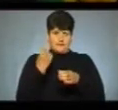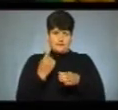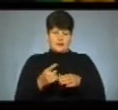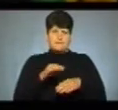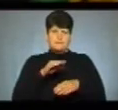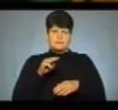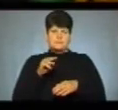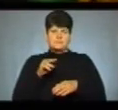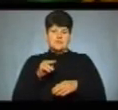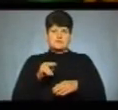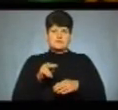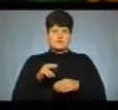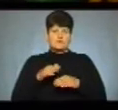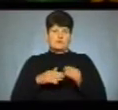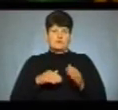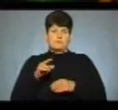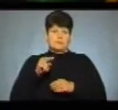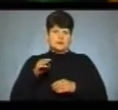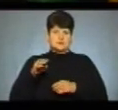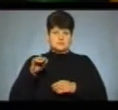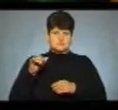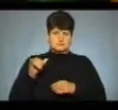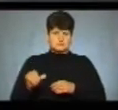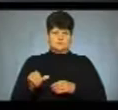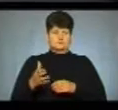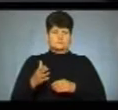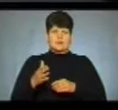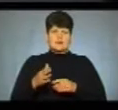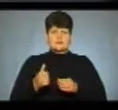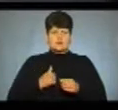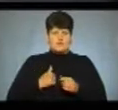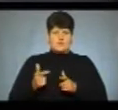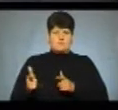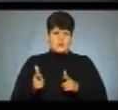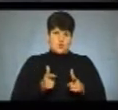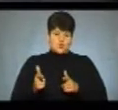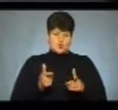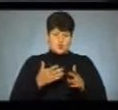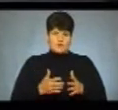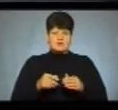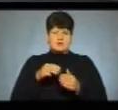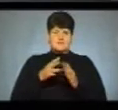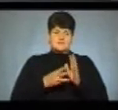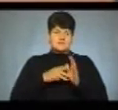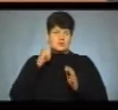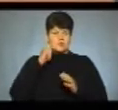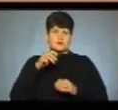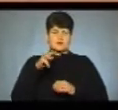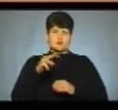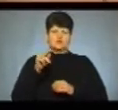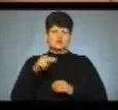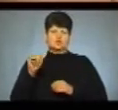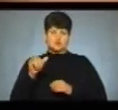професійного коледжу з посиленою військовою та фізичною підготовкою. Бере участь у ході 17-річний курсант Назар Джуга.